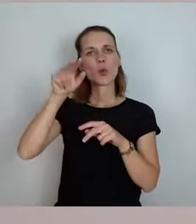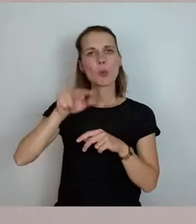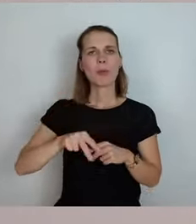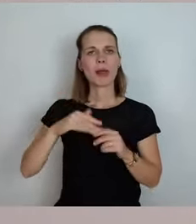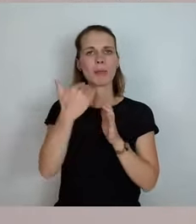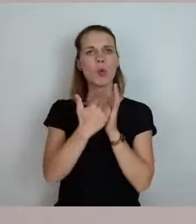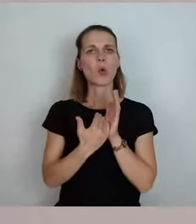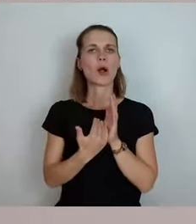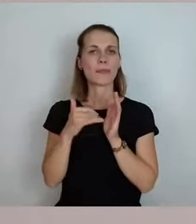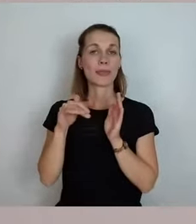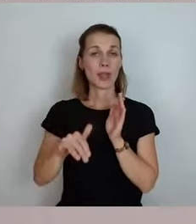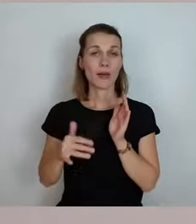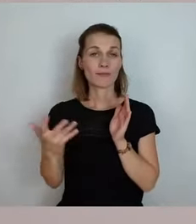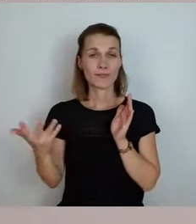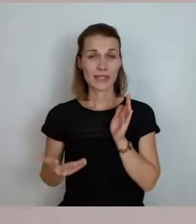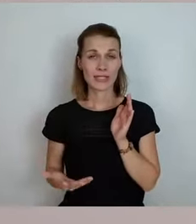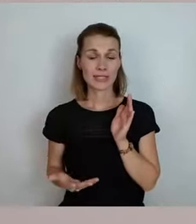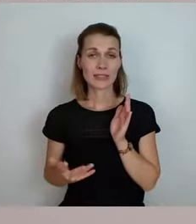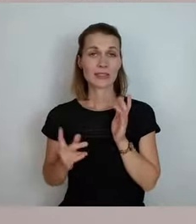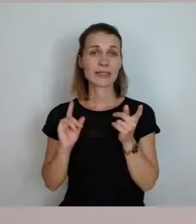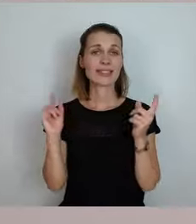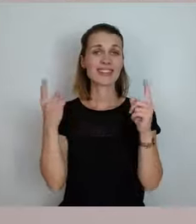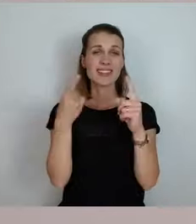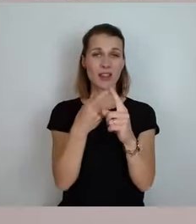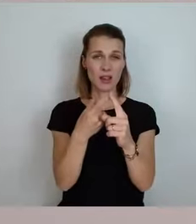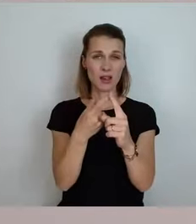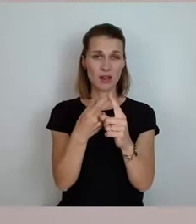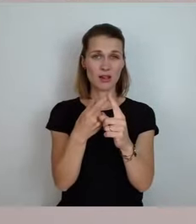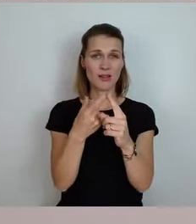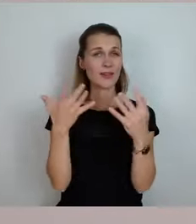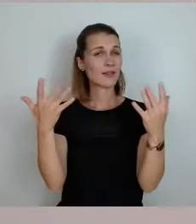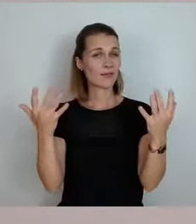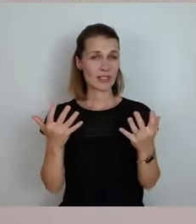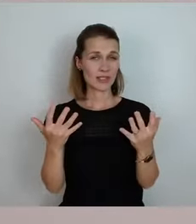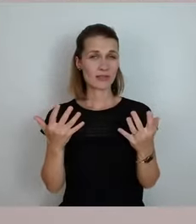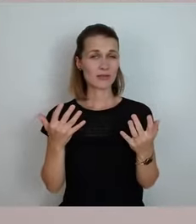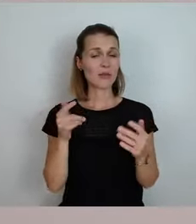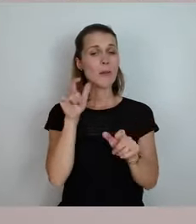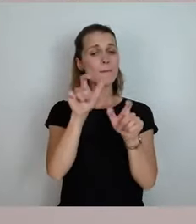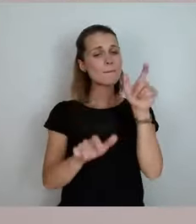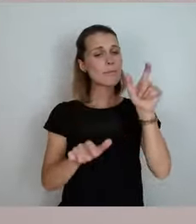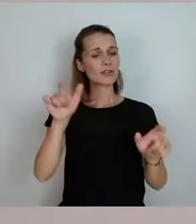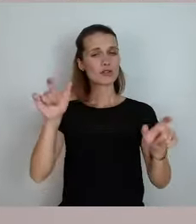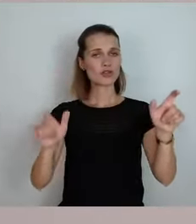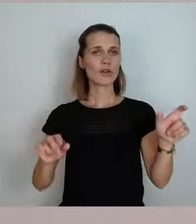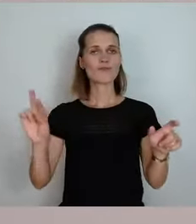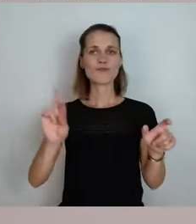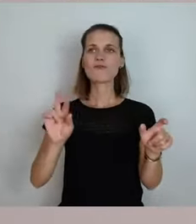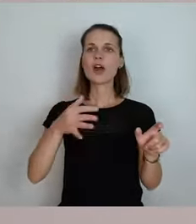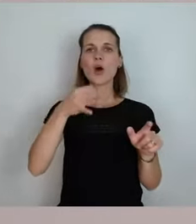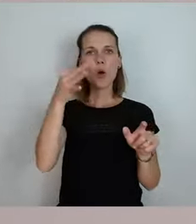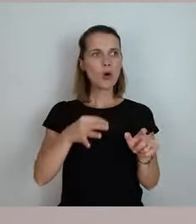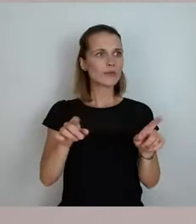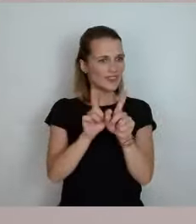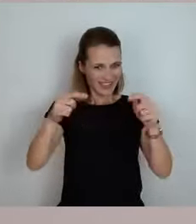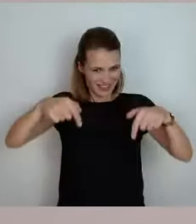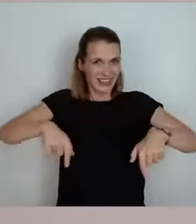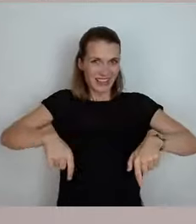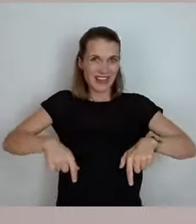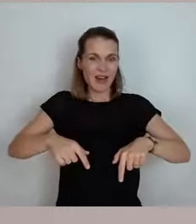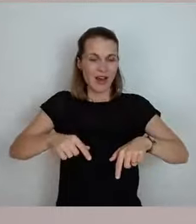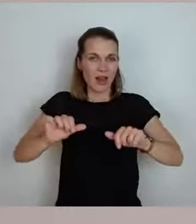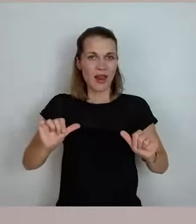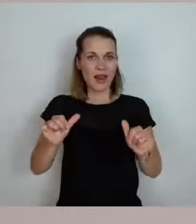Ziel ist, dass die Menschen, die in einem Ort wie Pockau-Lengerfeld leben, die